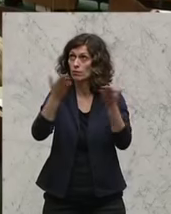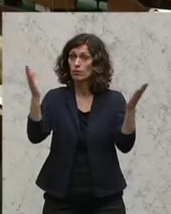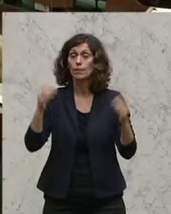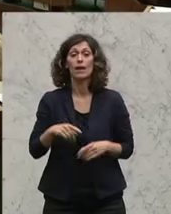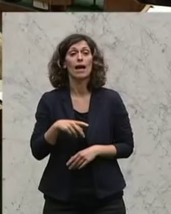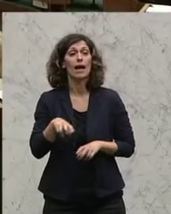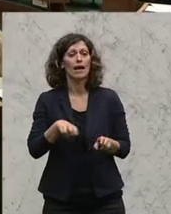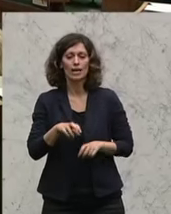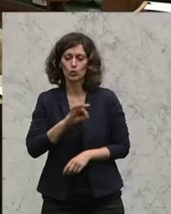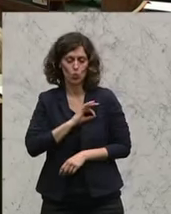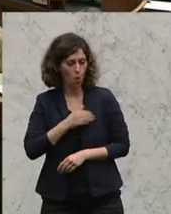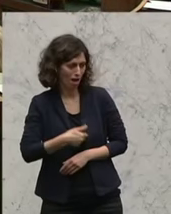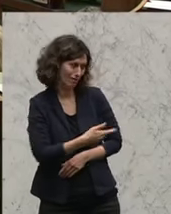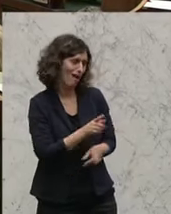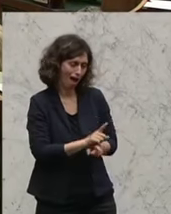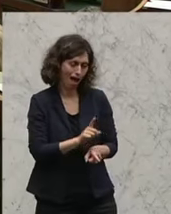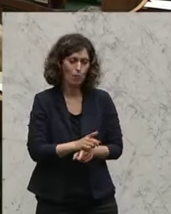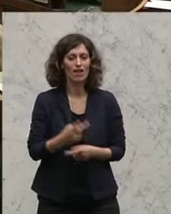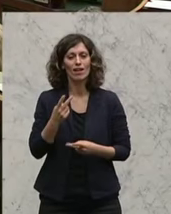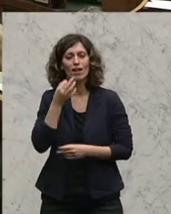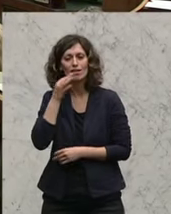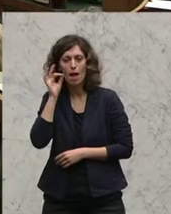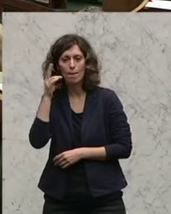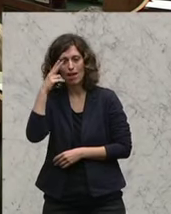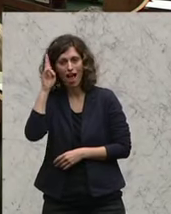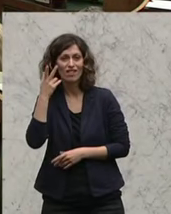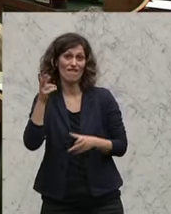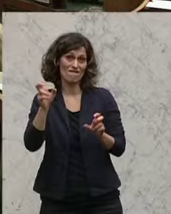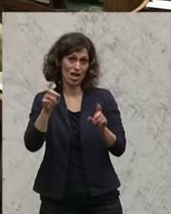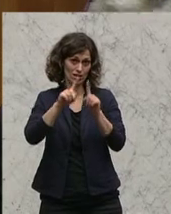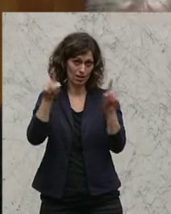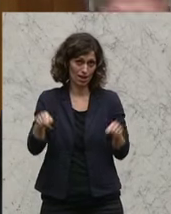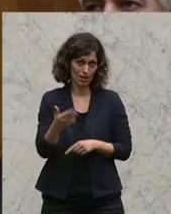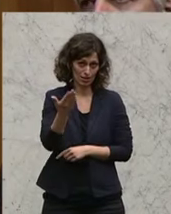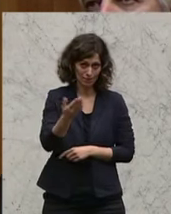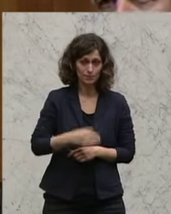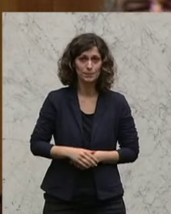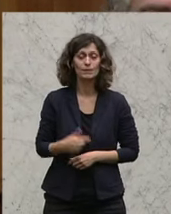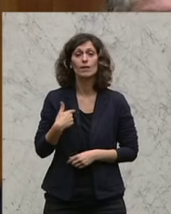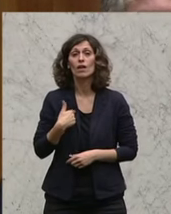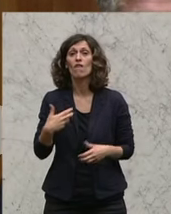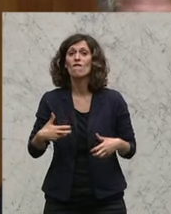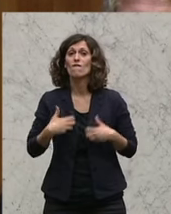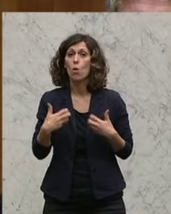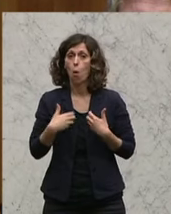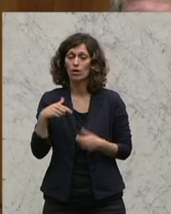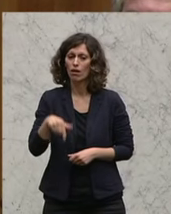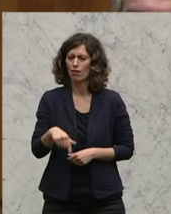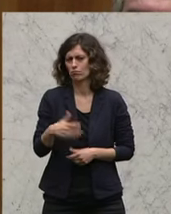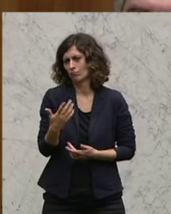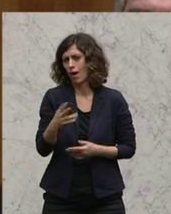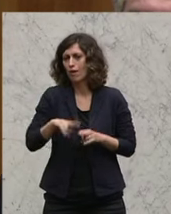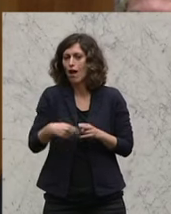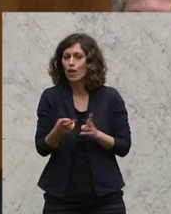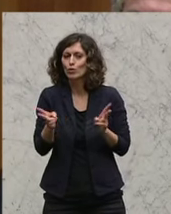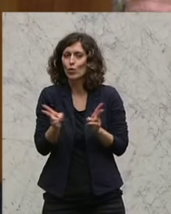werte Regierungskollegen, Entschuldigung, werte Damen und Herren an den Fernsehgeräten. Ich freue mich, dass ich hier ganz kurz